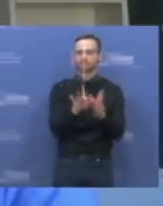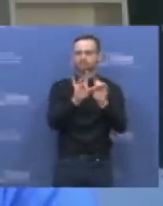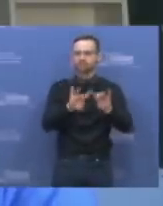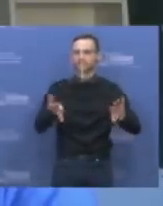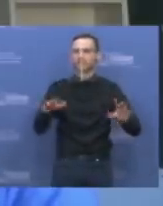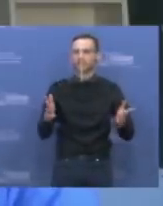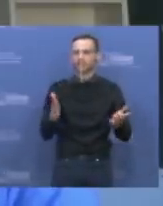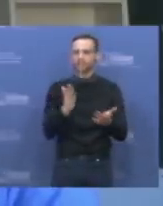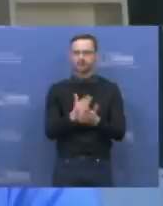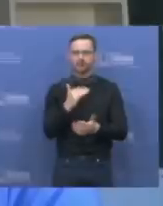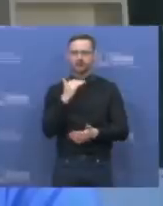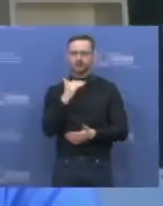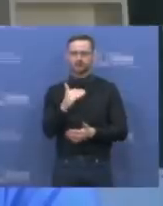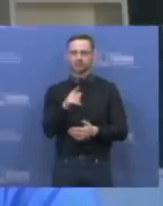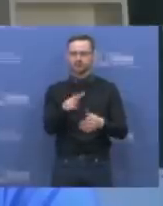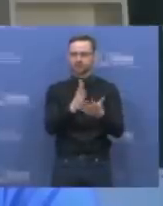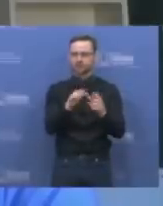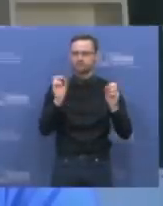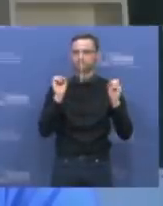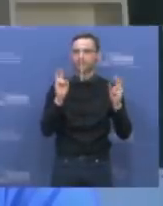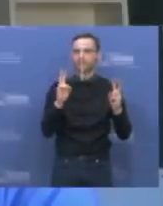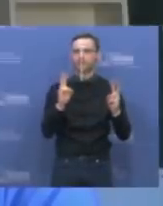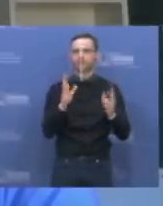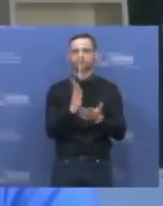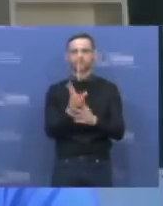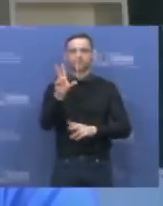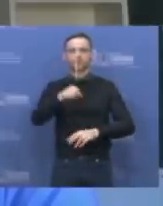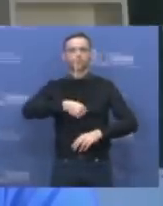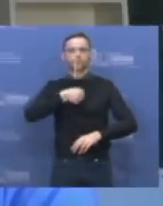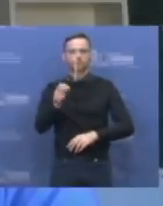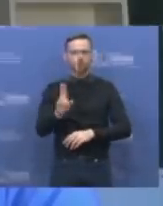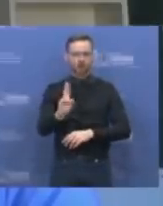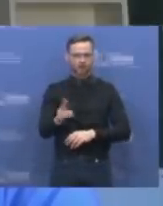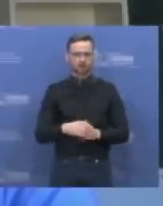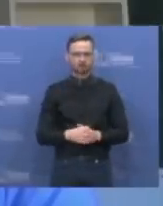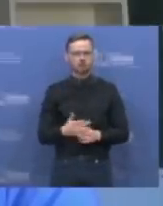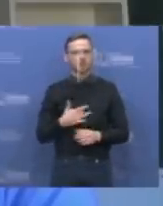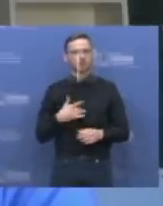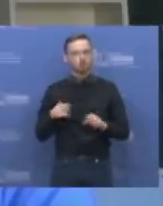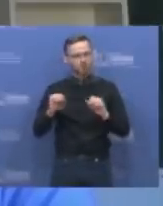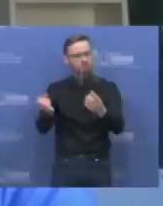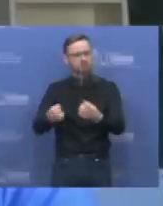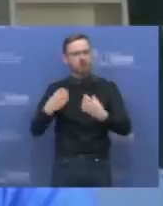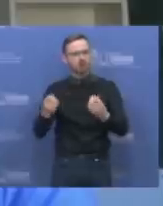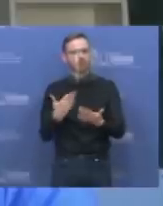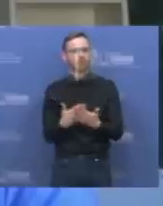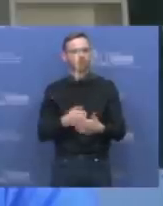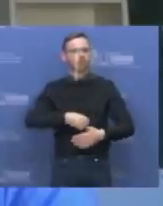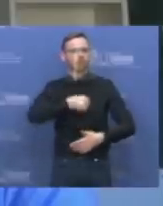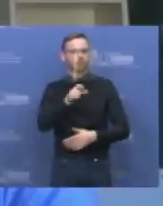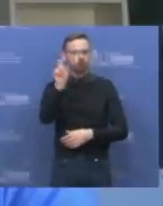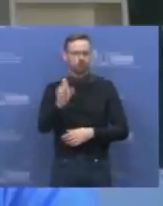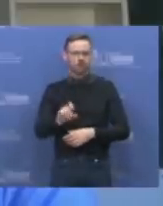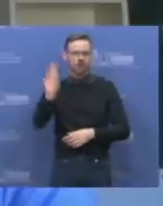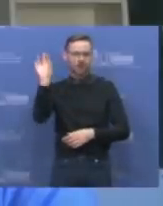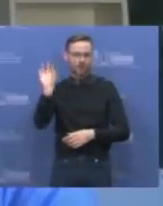savybė yra labai aiškia, kad jisai pavaingiausias yra vyresnių amžiaus žmonėm. Gal jūs turite tam paaiškinimą, kodėl būtent vyresnių amžiaus žmonės